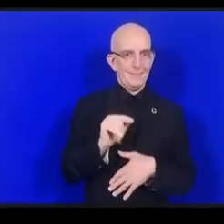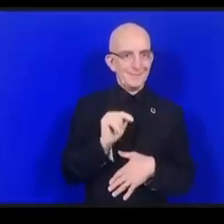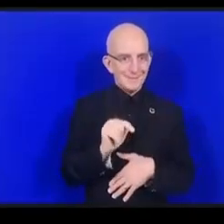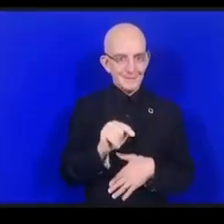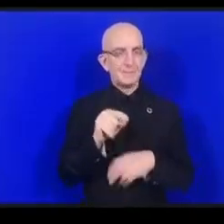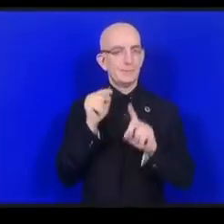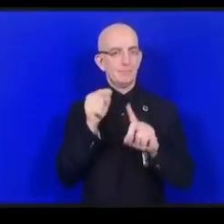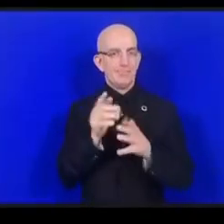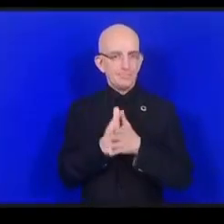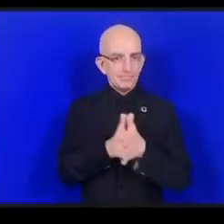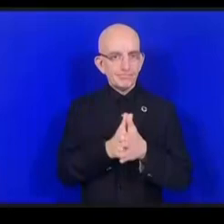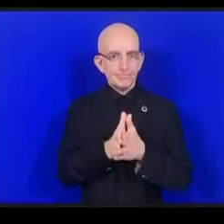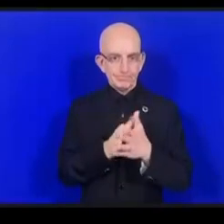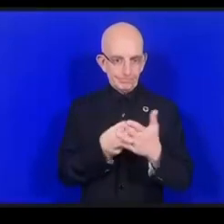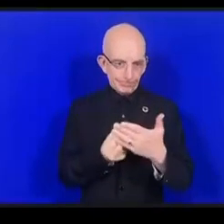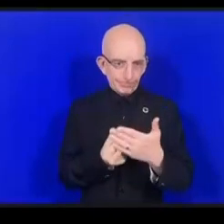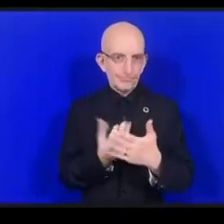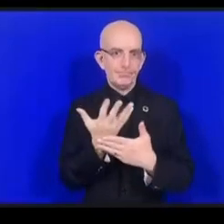التي